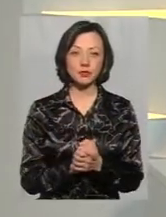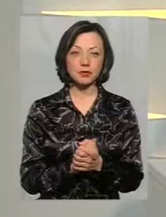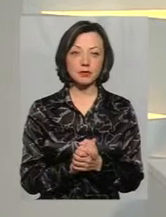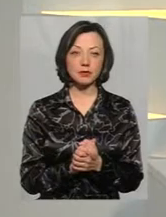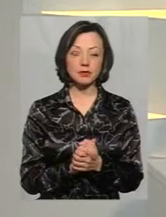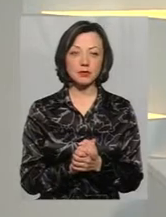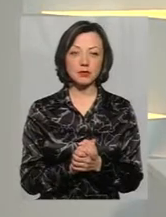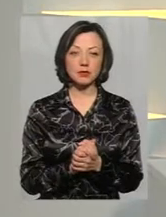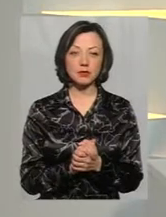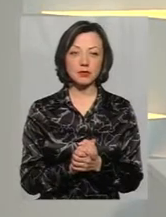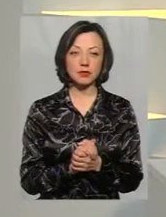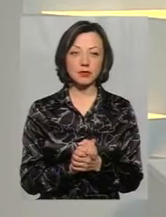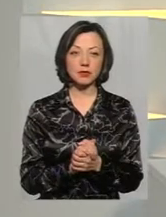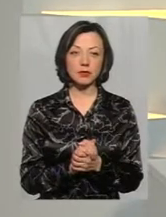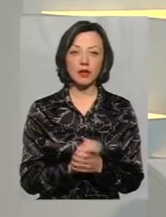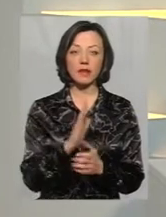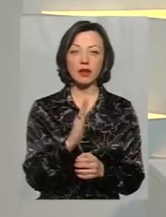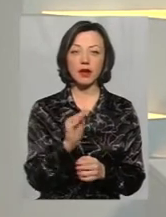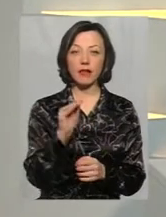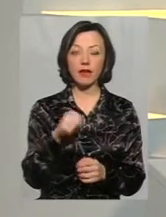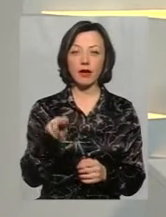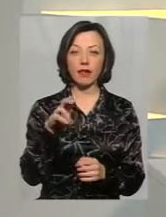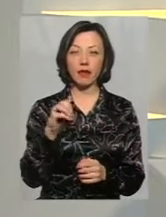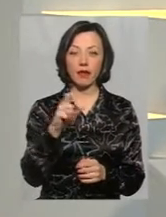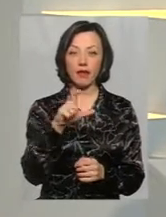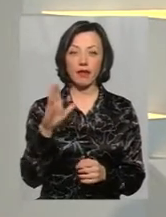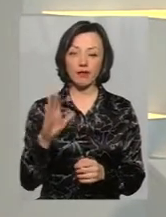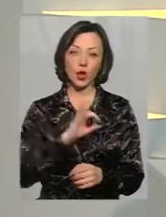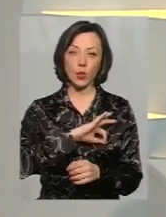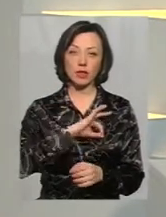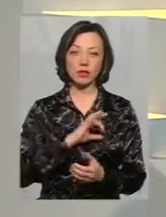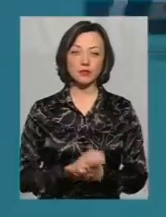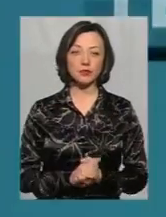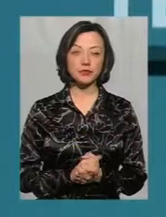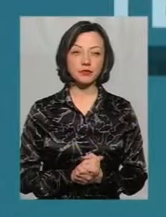буде говорити Віталій Фадеєв, юрист. Прошу.